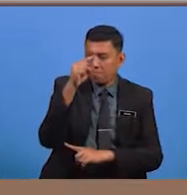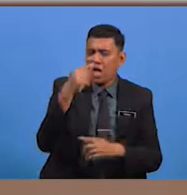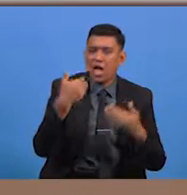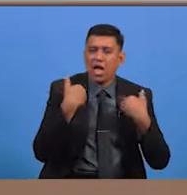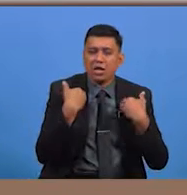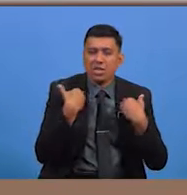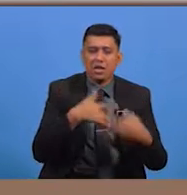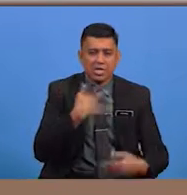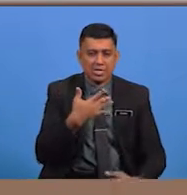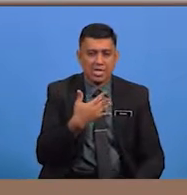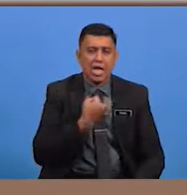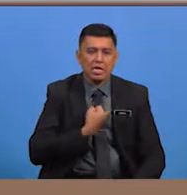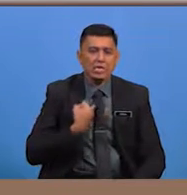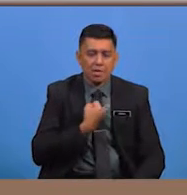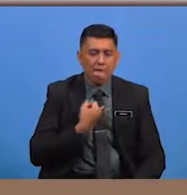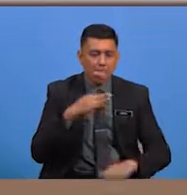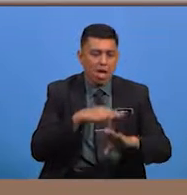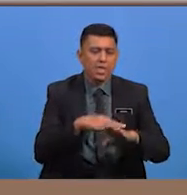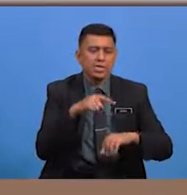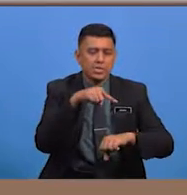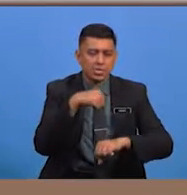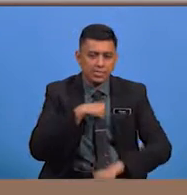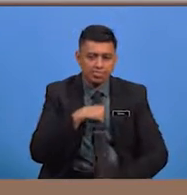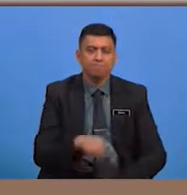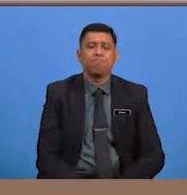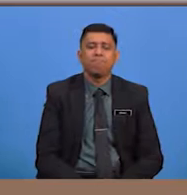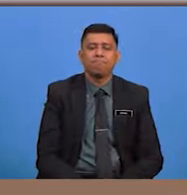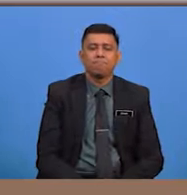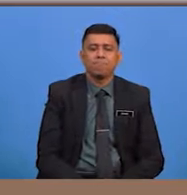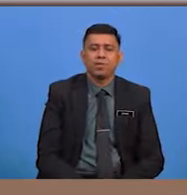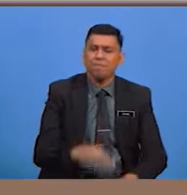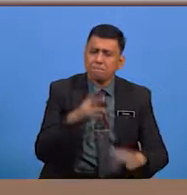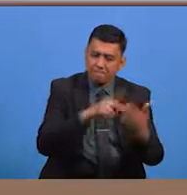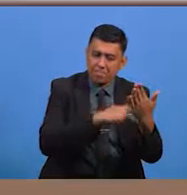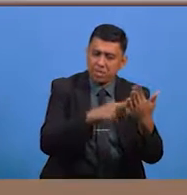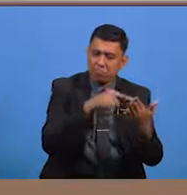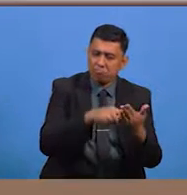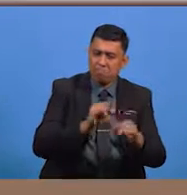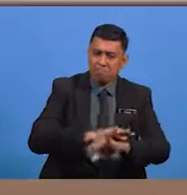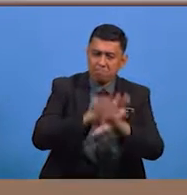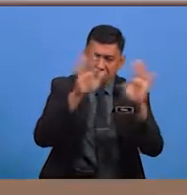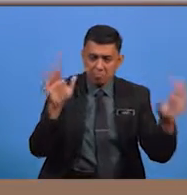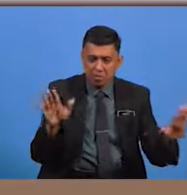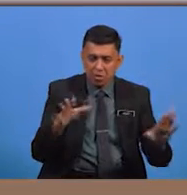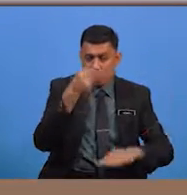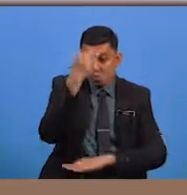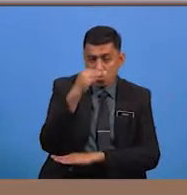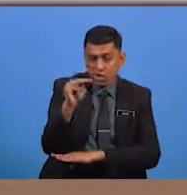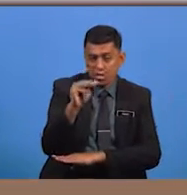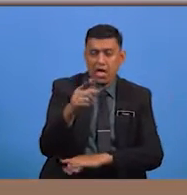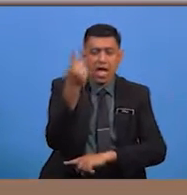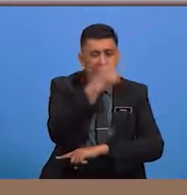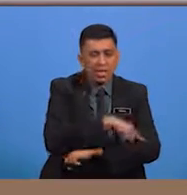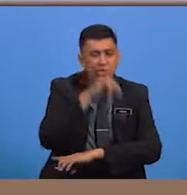rasa keinsapan pada diri Ini kerana pantun tersebut menerangkan Bertapa mulianya